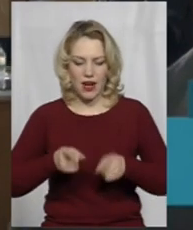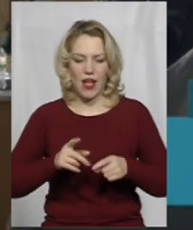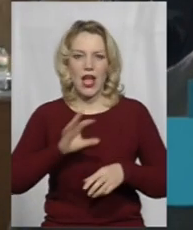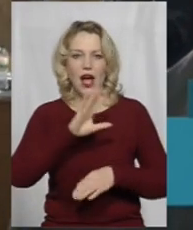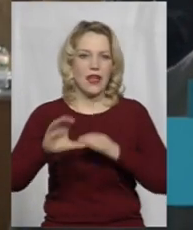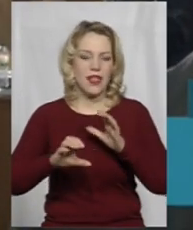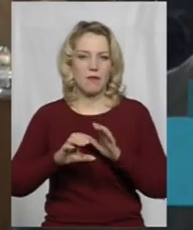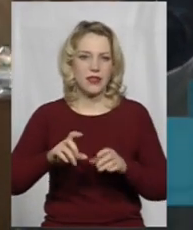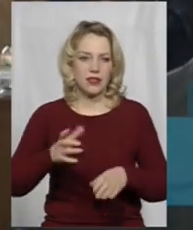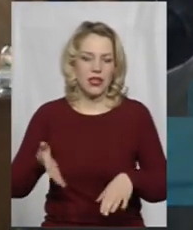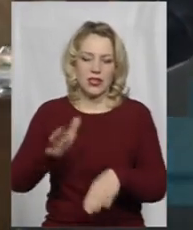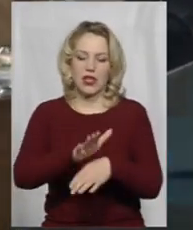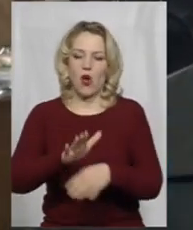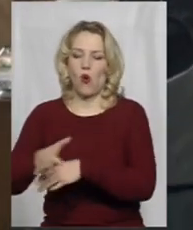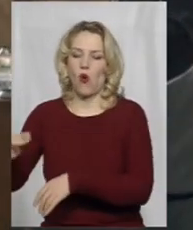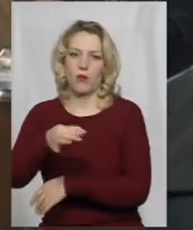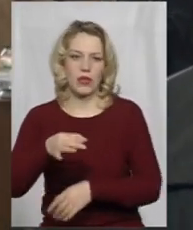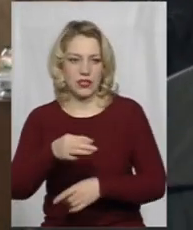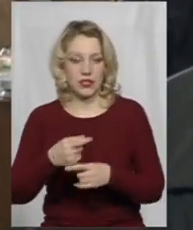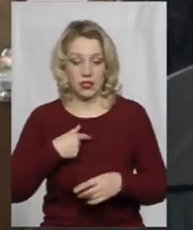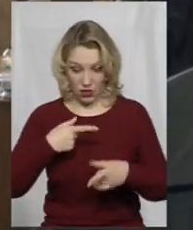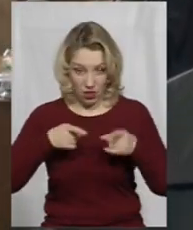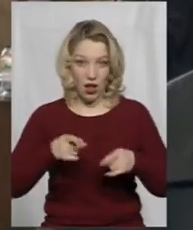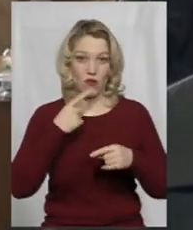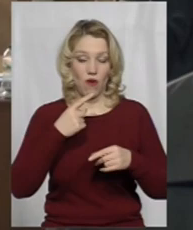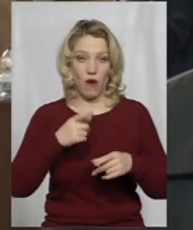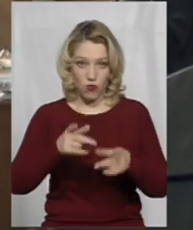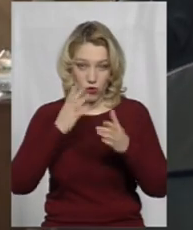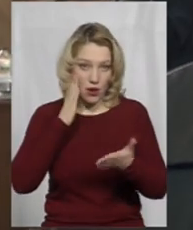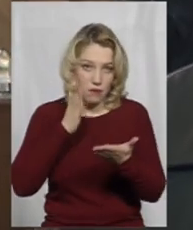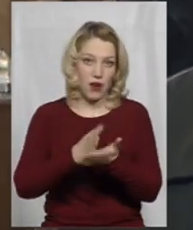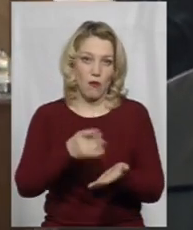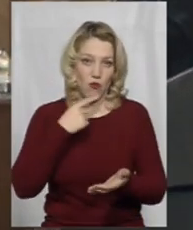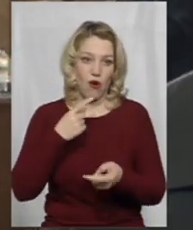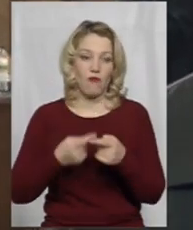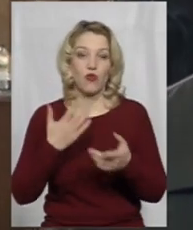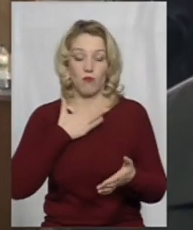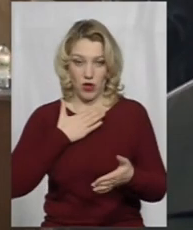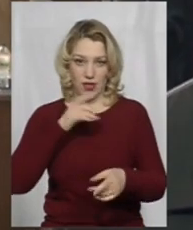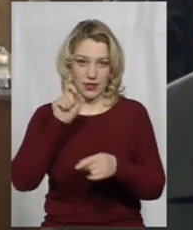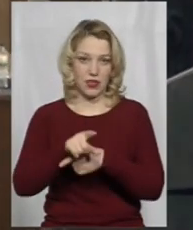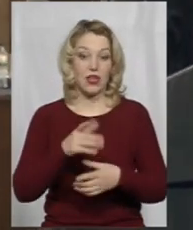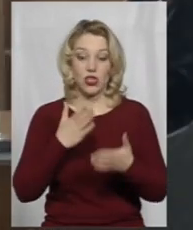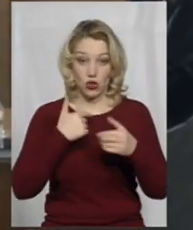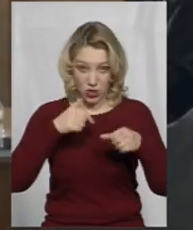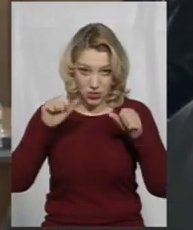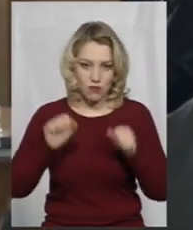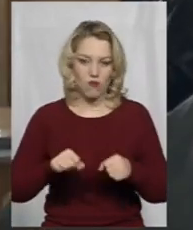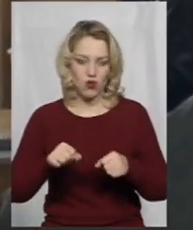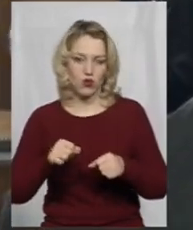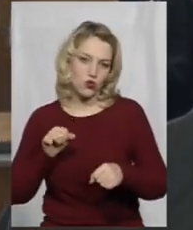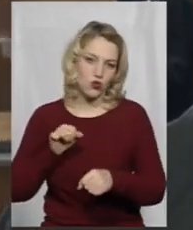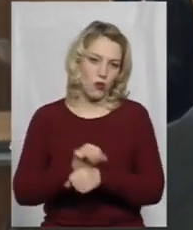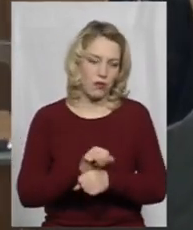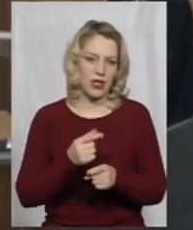обласних сил. Я говорю реально, дивлячись в камеру, чесно людям. От моя задача, якщо я зможу зупинити підводні течії, щоб була